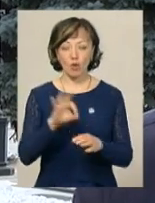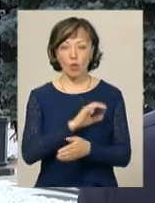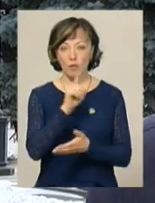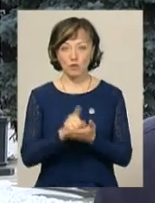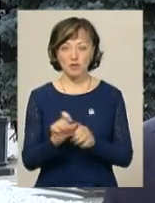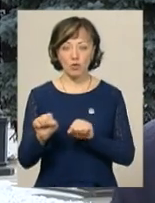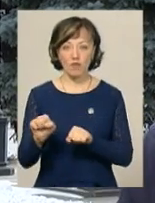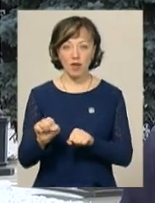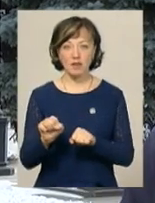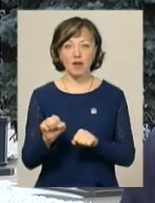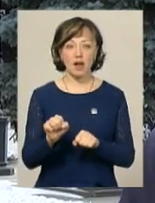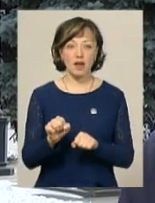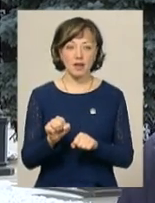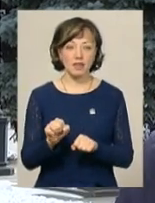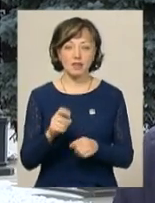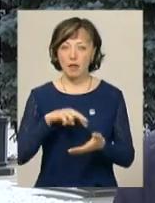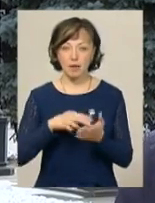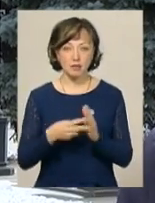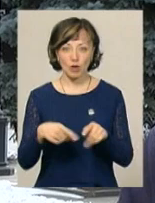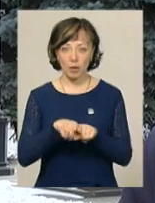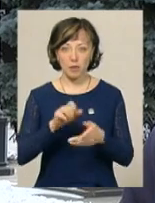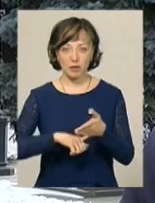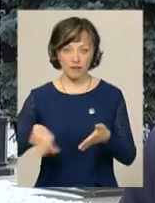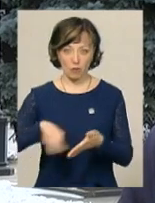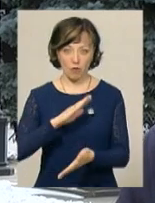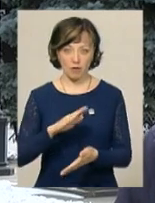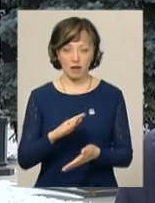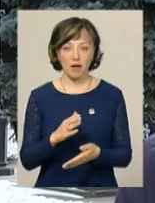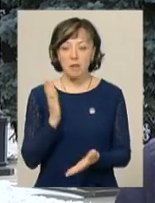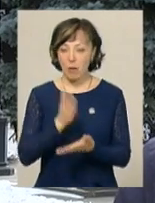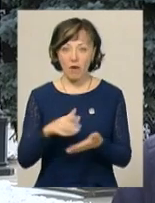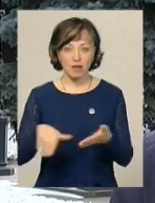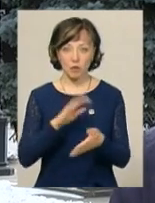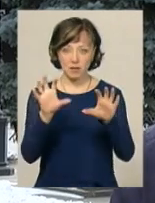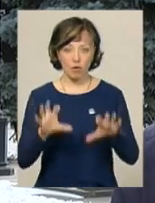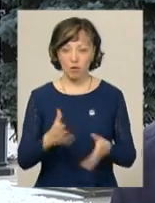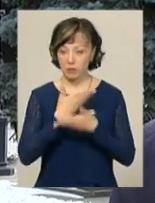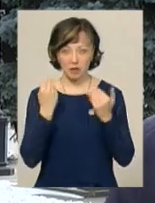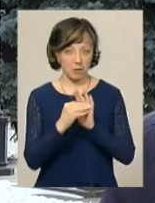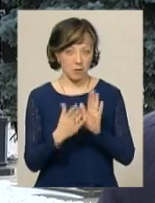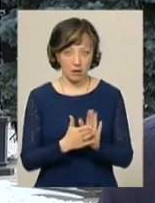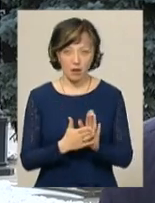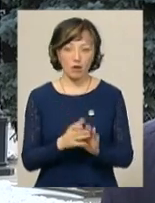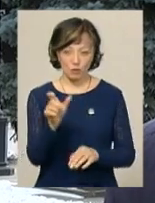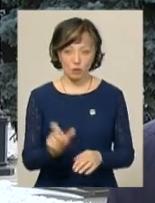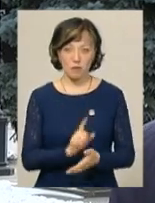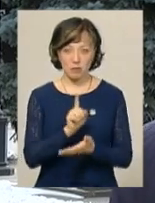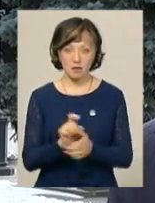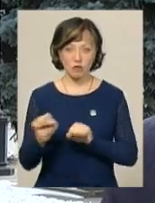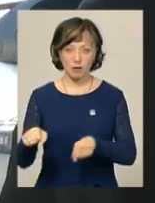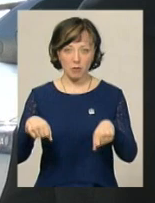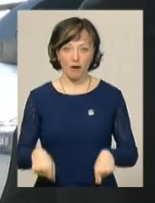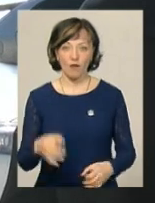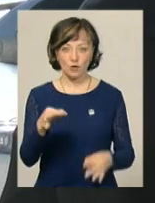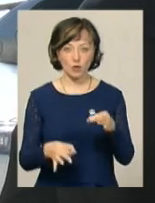обов'язкову за страховування цивільної відповідальності не передбачає такої підстави для відмови. Тобто, прямої відмови з законом не передбачено і особа має захищати своє